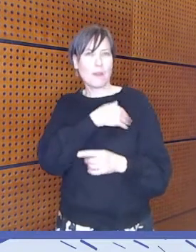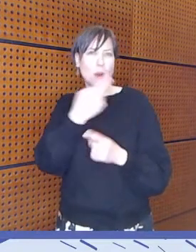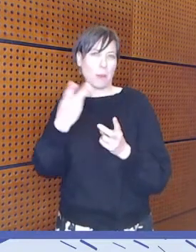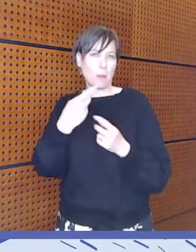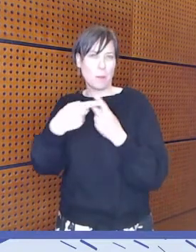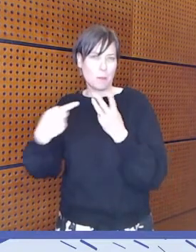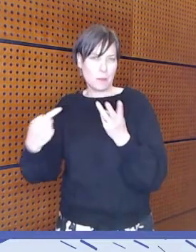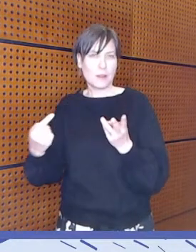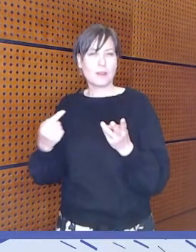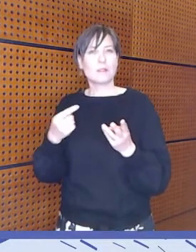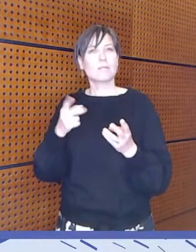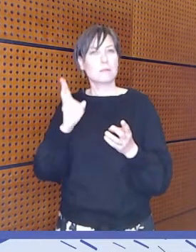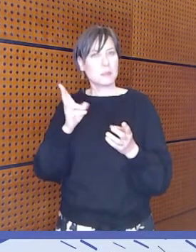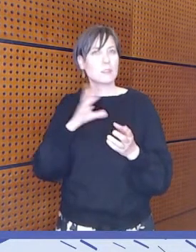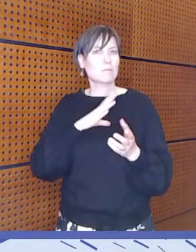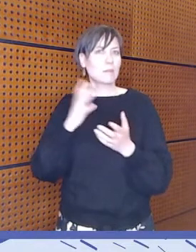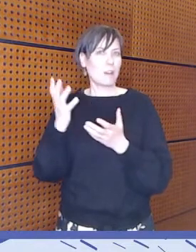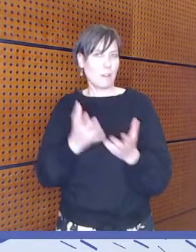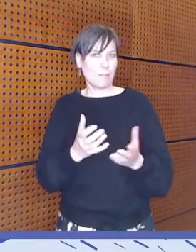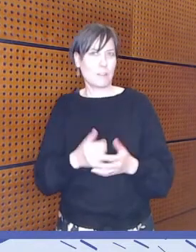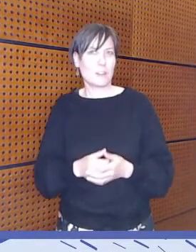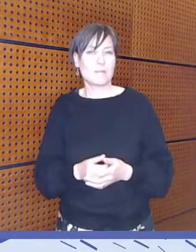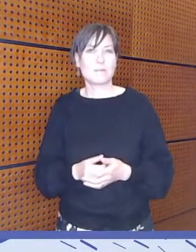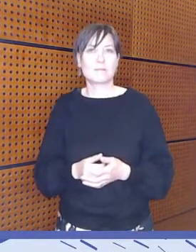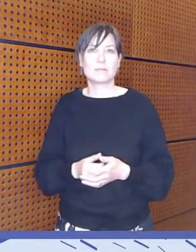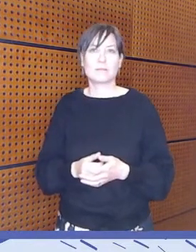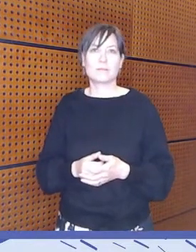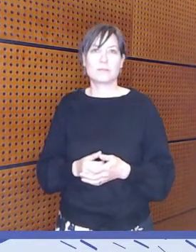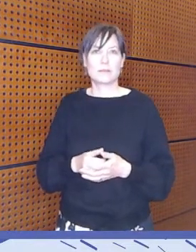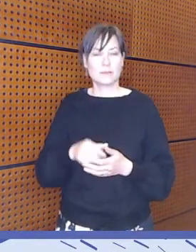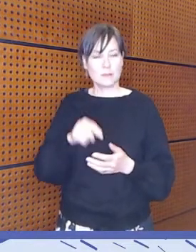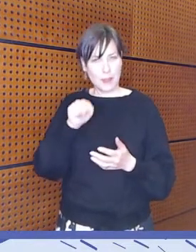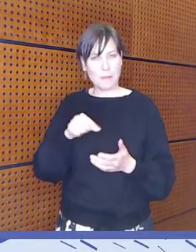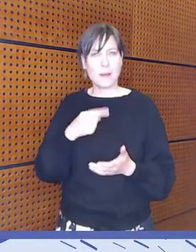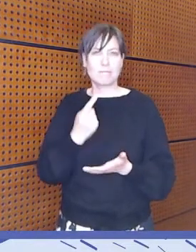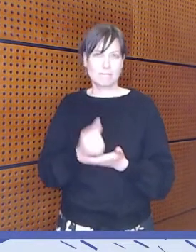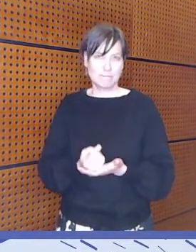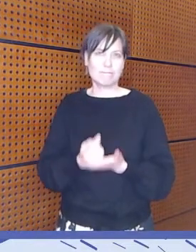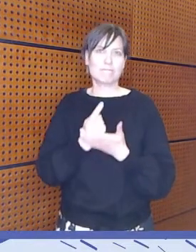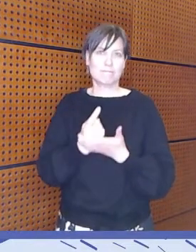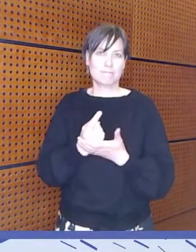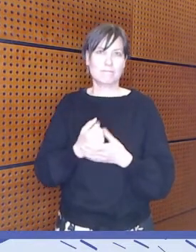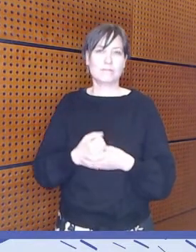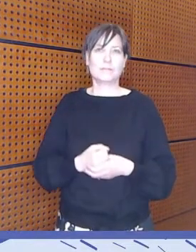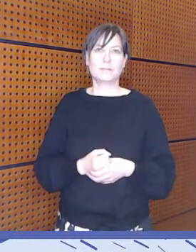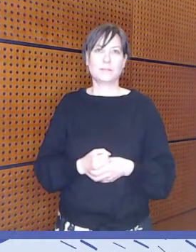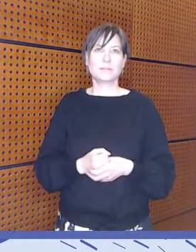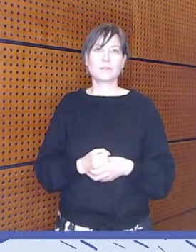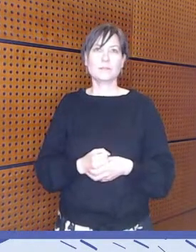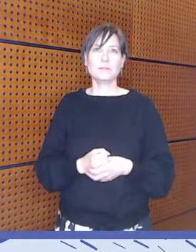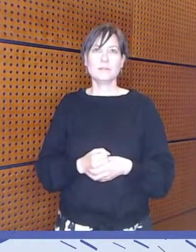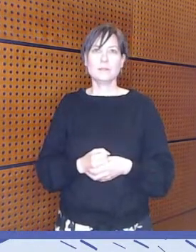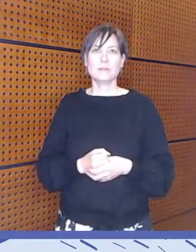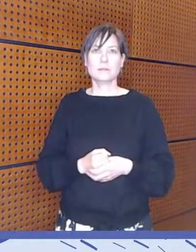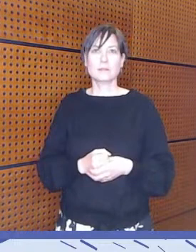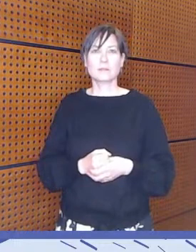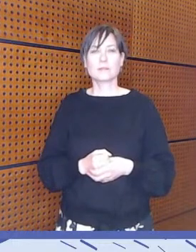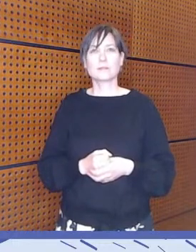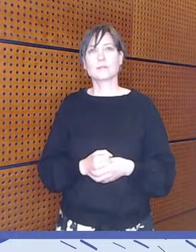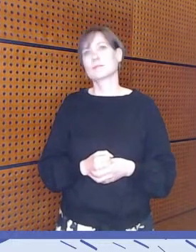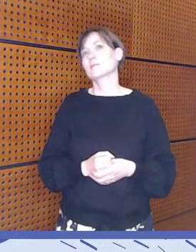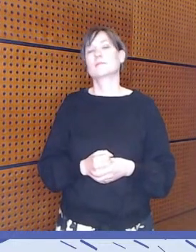tarpeellisuuden. Kyllä tämä on nyt tullut vahvasti myös esille. Oliko muita